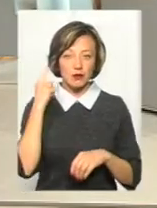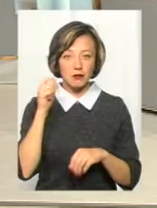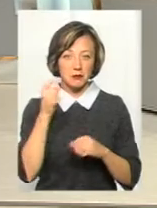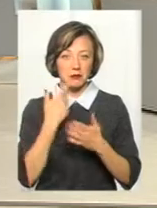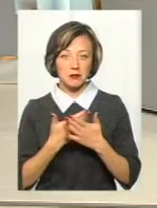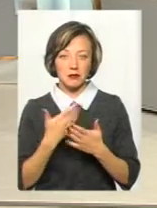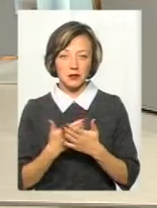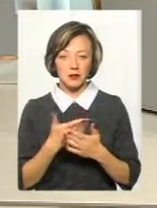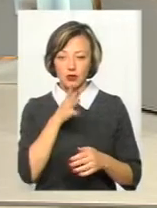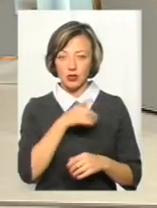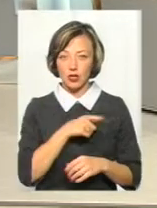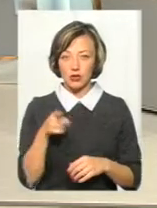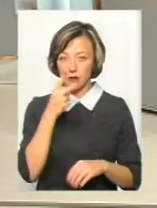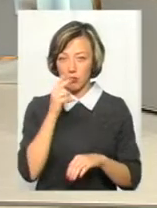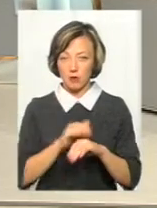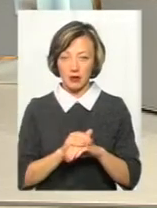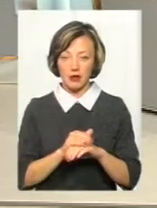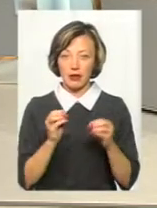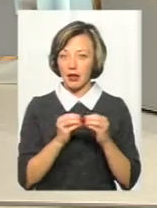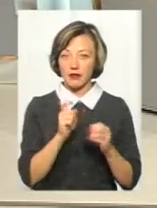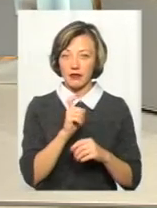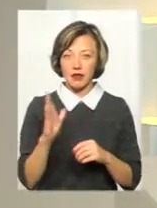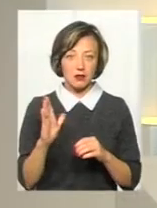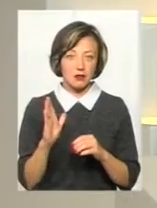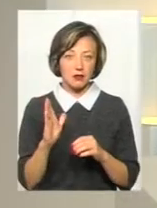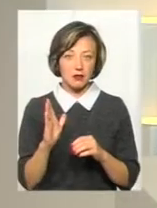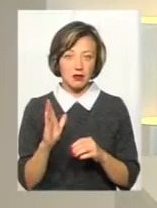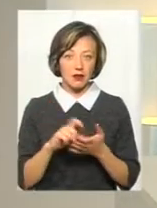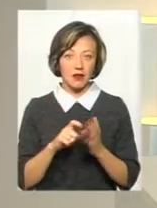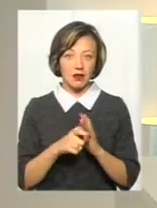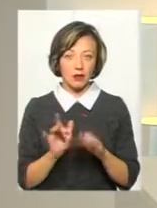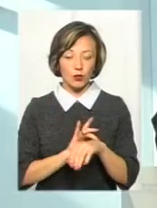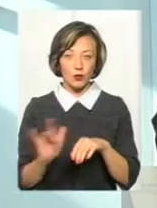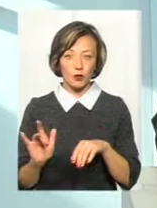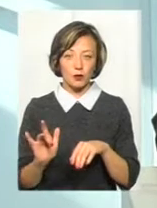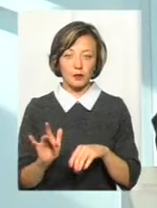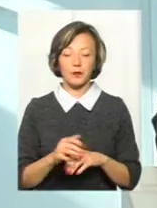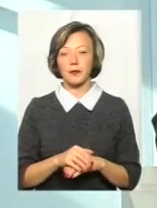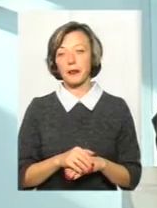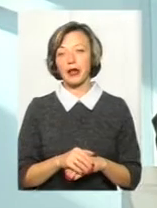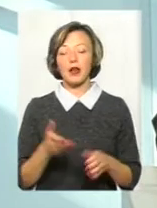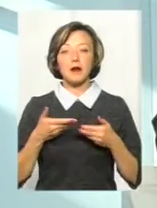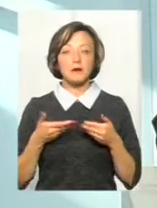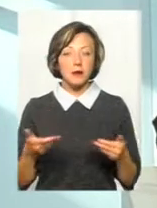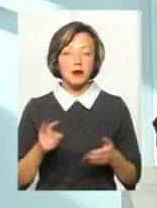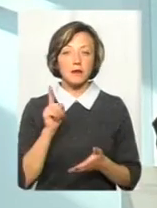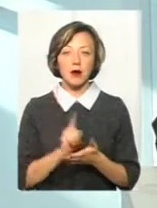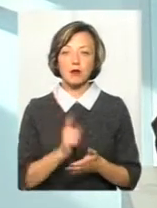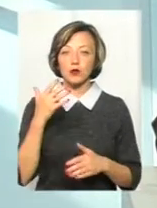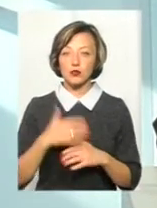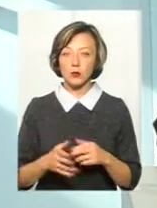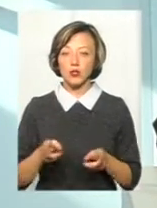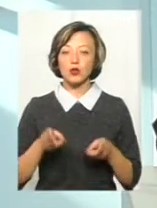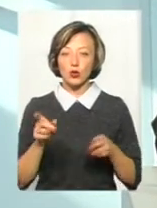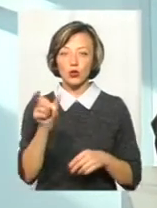підозріло за цей час помітити. 10 хвилин і квартира поста. Ну, ми маємо для себе зрозуміти, що злочинниць